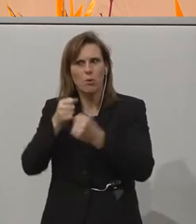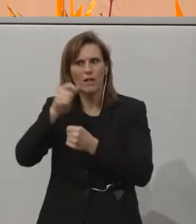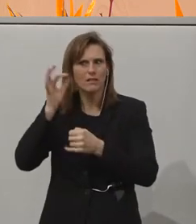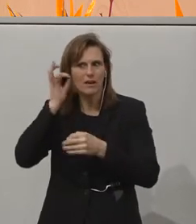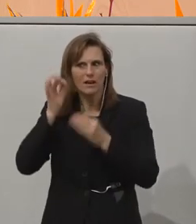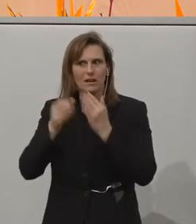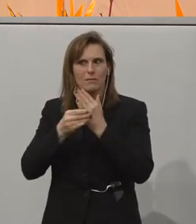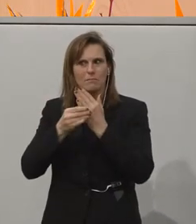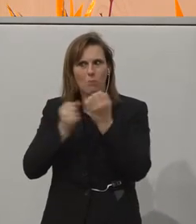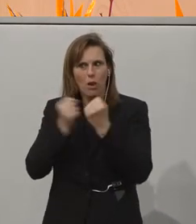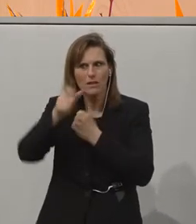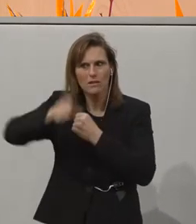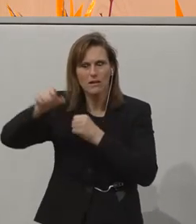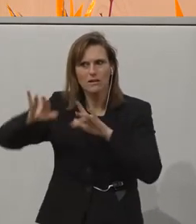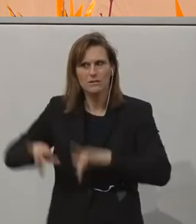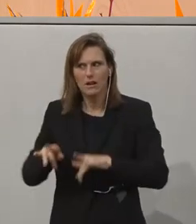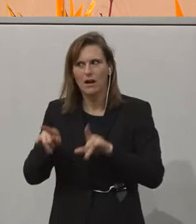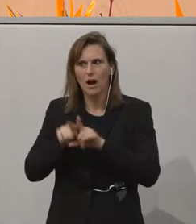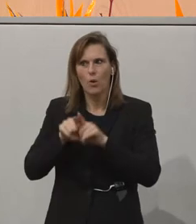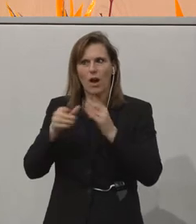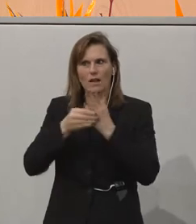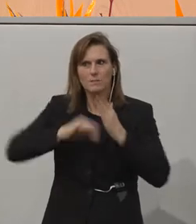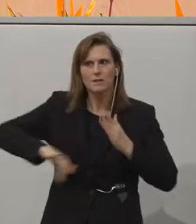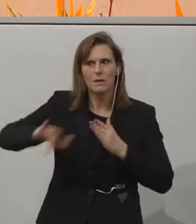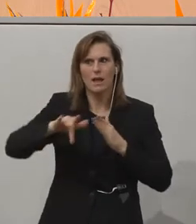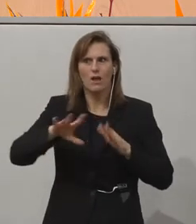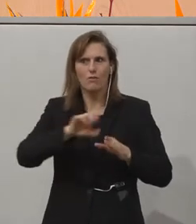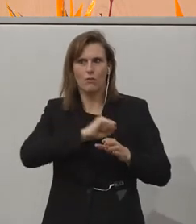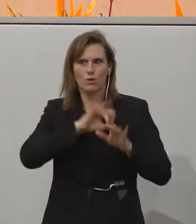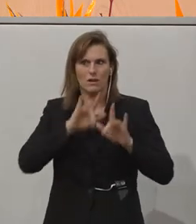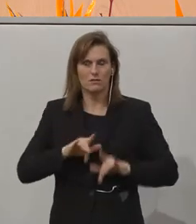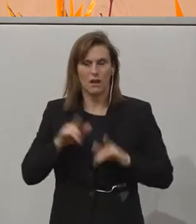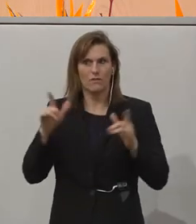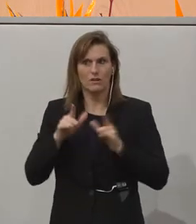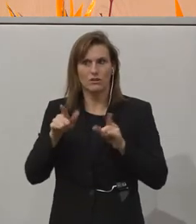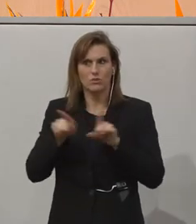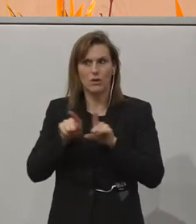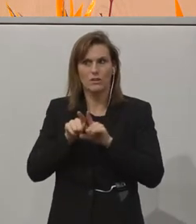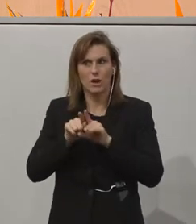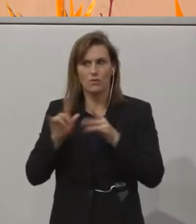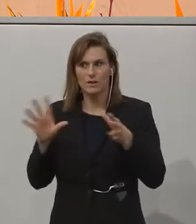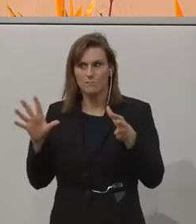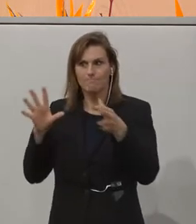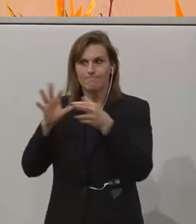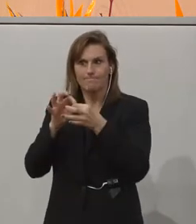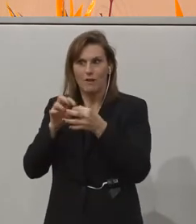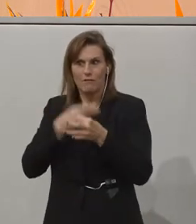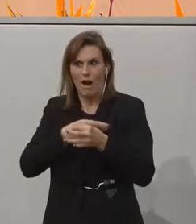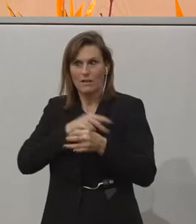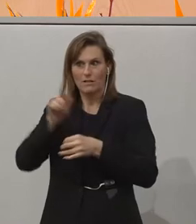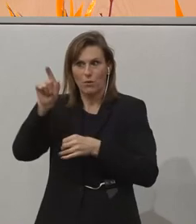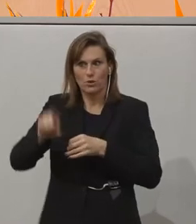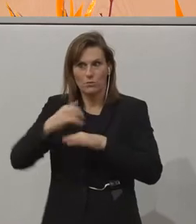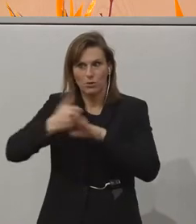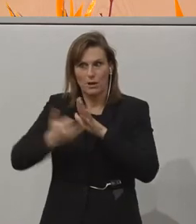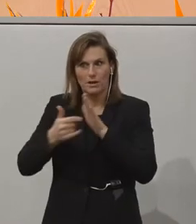who have expertise in this field. And the benefit of this event is this dialogue, where you can the with the project. and also in the